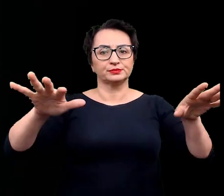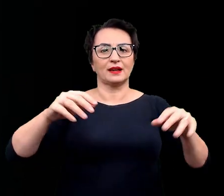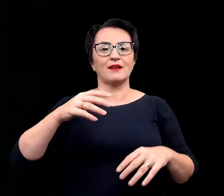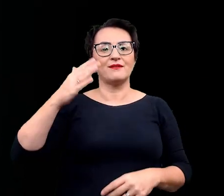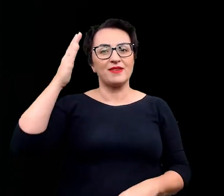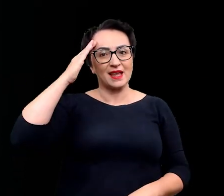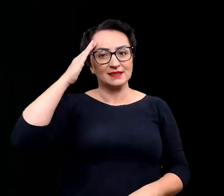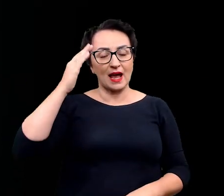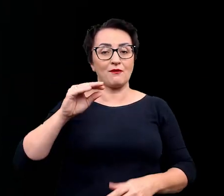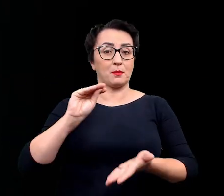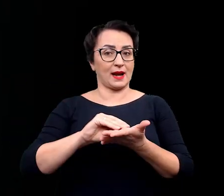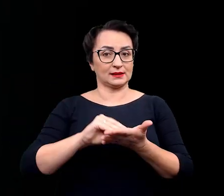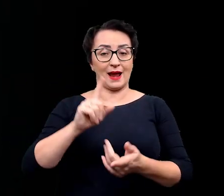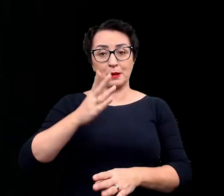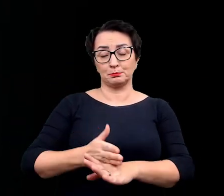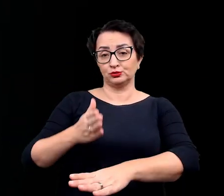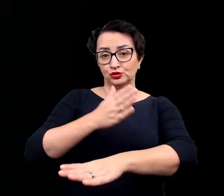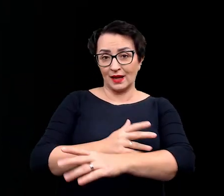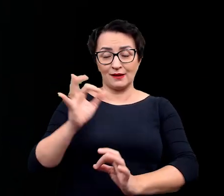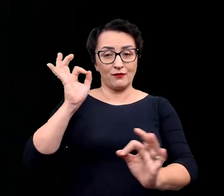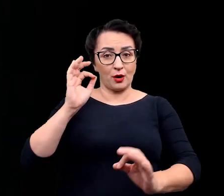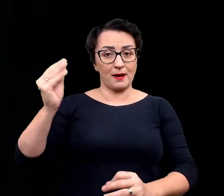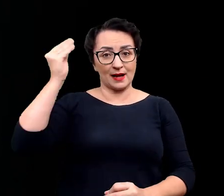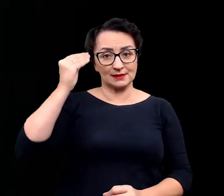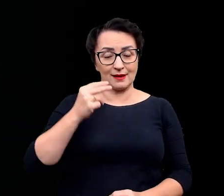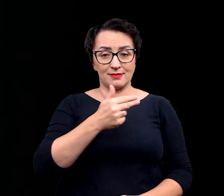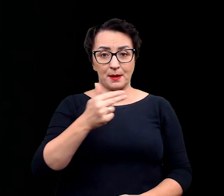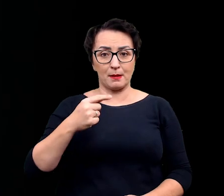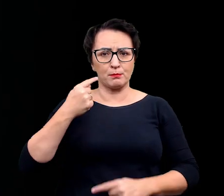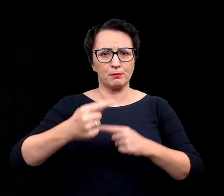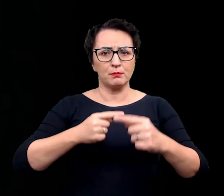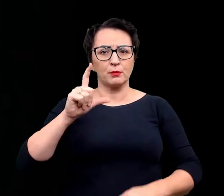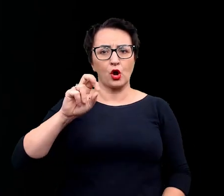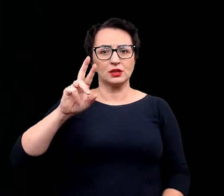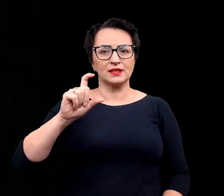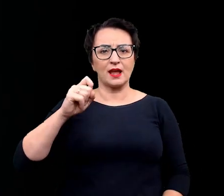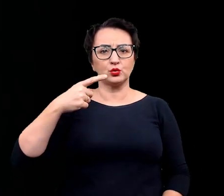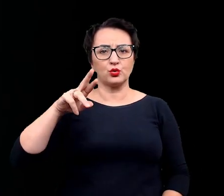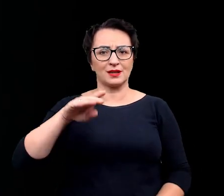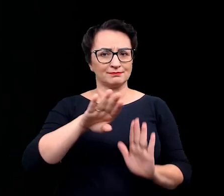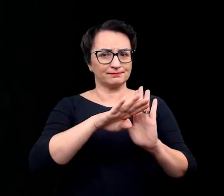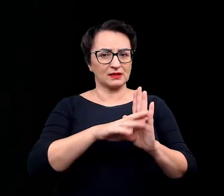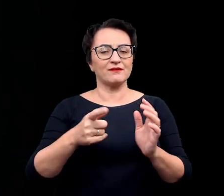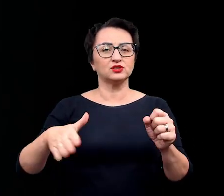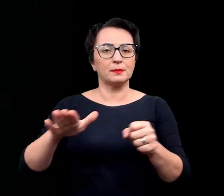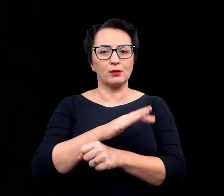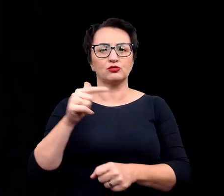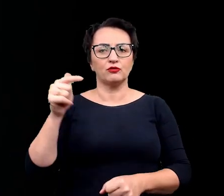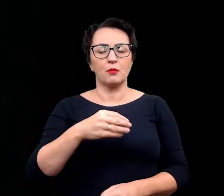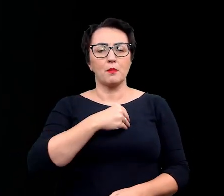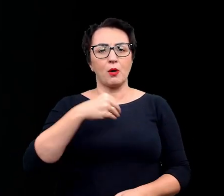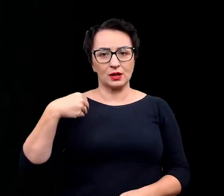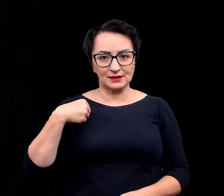zanim coś się dowiemy od Marceliny dotyczącym procedur, jakie w Polsce trzeba spełnić, by naukę i wiedzę